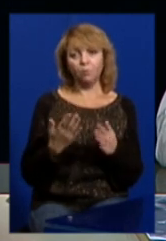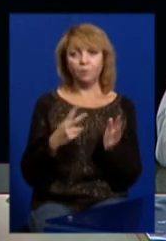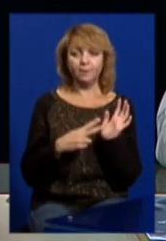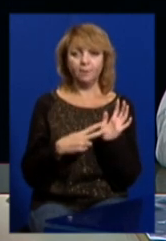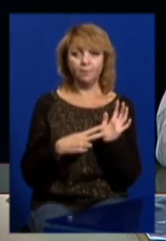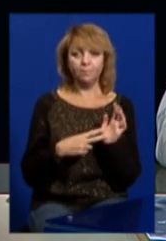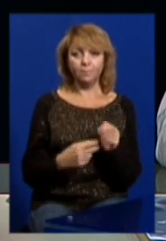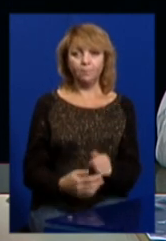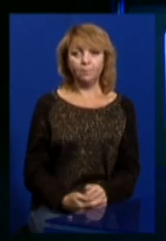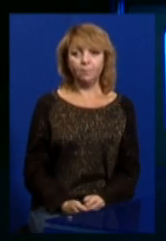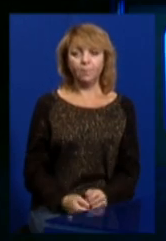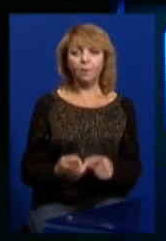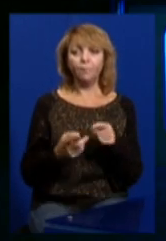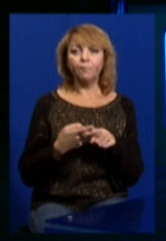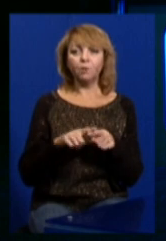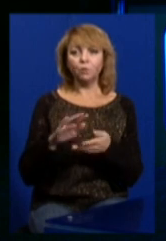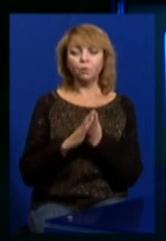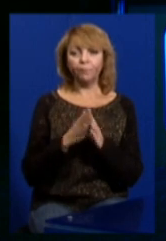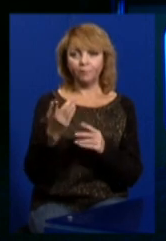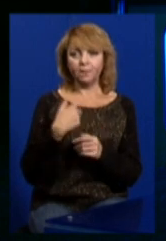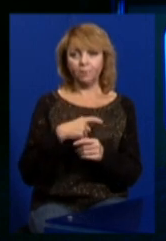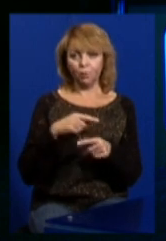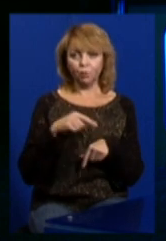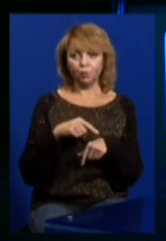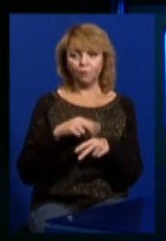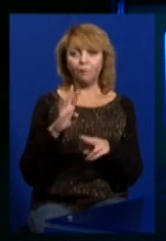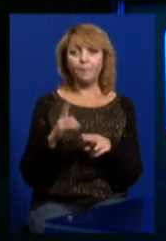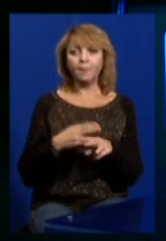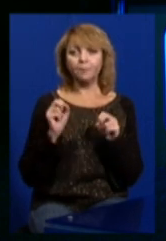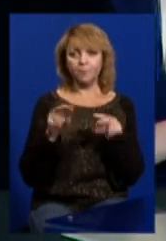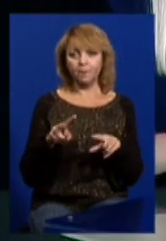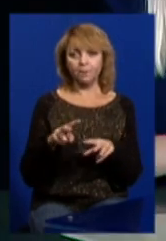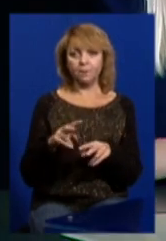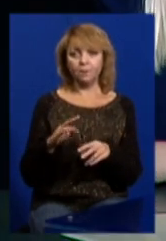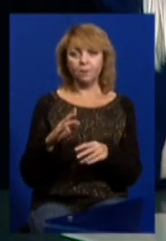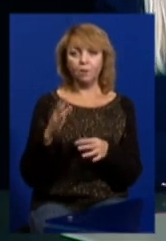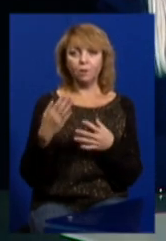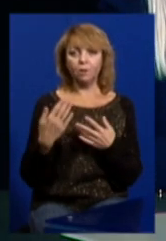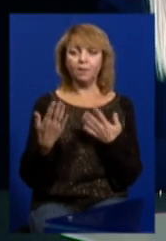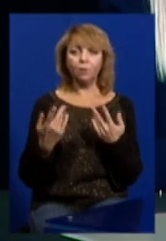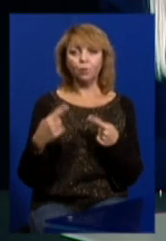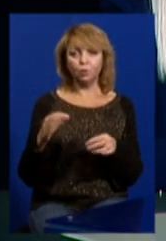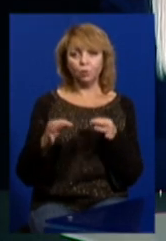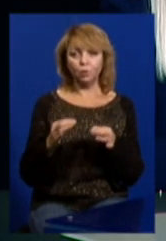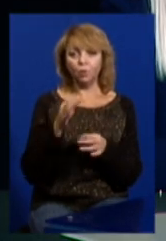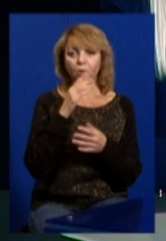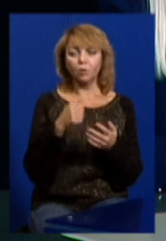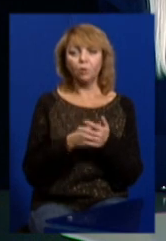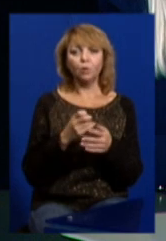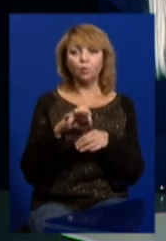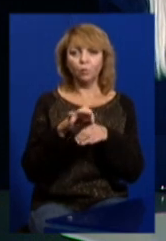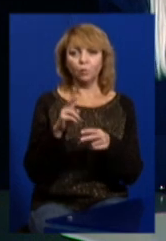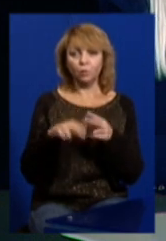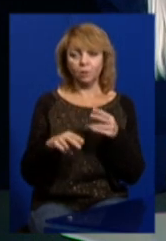В цій ситуації ви себе у безпеці відчуваєте, і інші судді, коли не доведена справа, не розкрите,